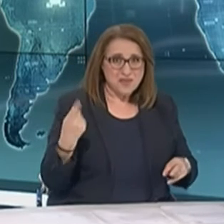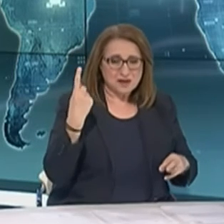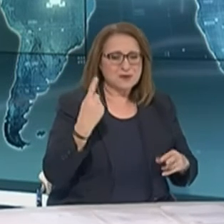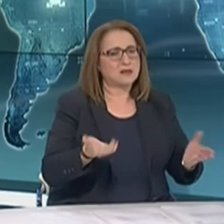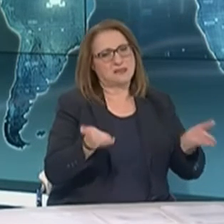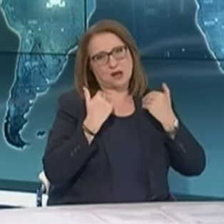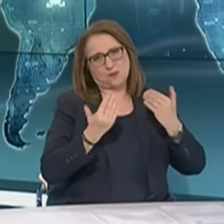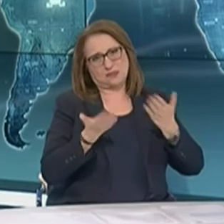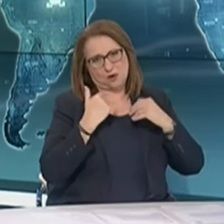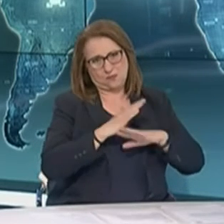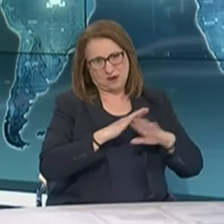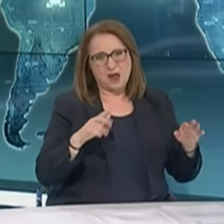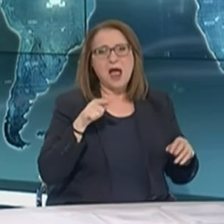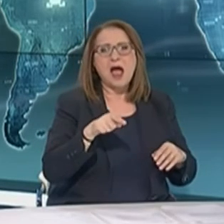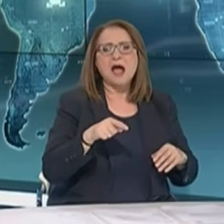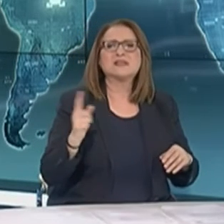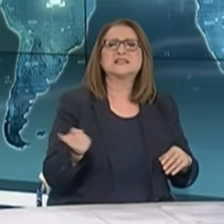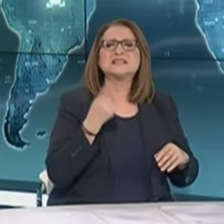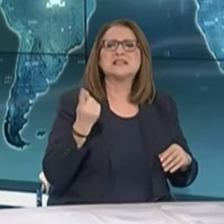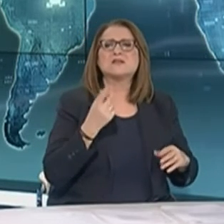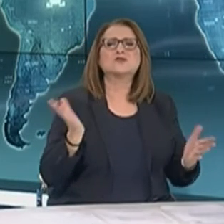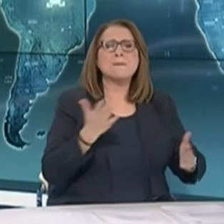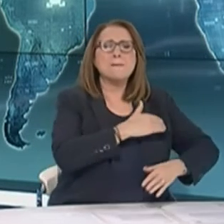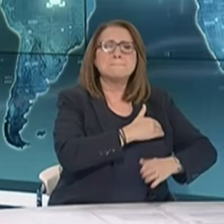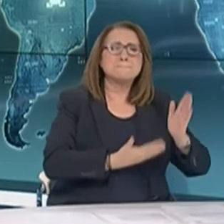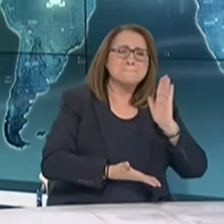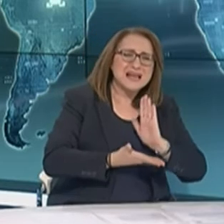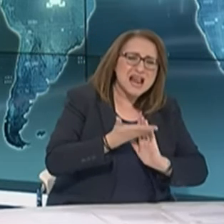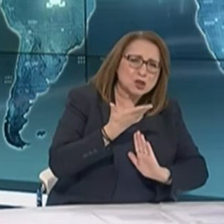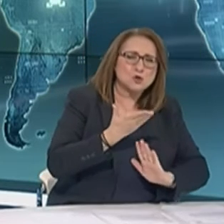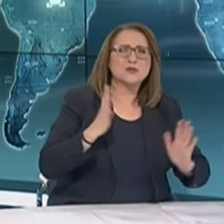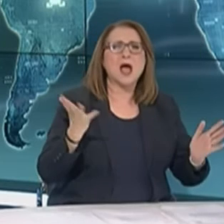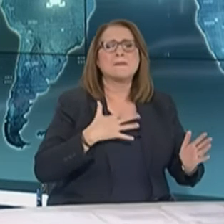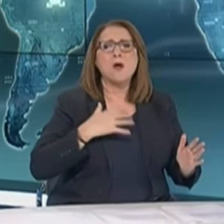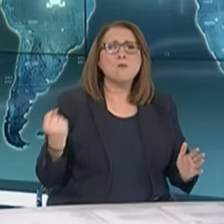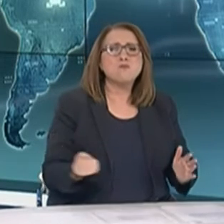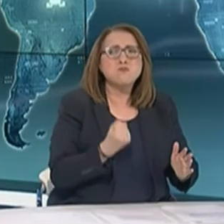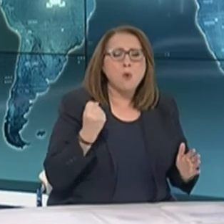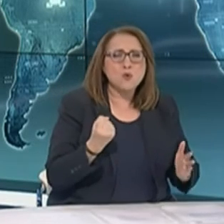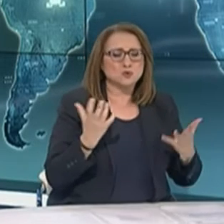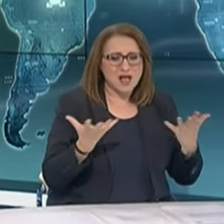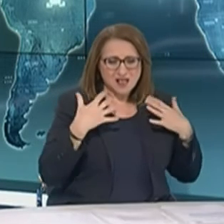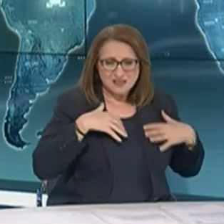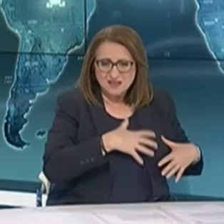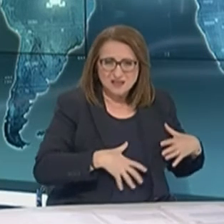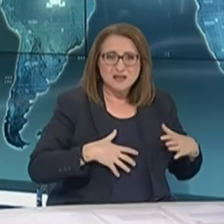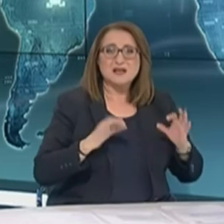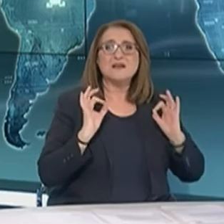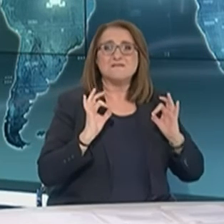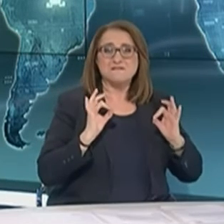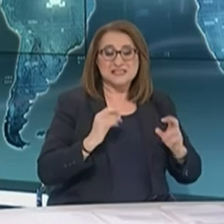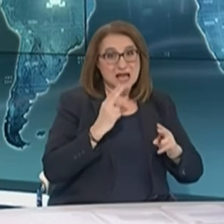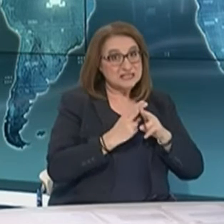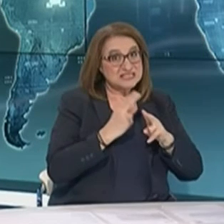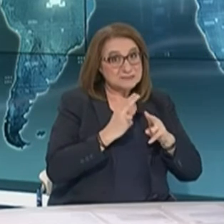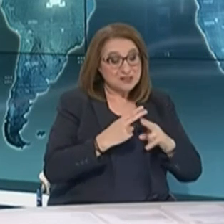οι οποίες χρησιμοποιούνται κατά κύριο λόγο ως παυσίπονα και αντιπηρετικά με την πρόοδο της νόσου. Οπωσδήποτε η άμυνα του οργανισμού έχει να κάνει σε